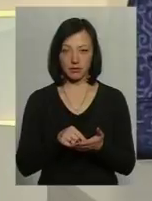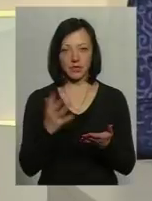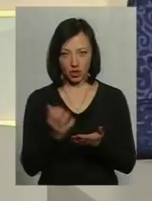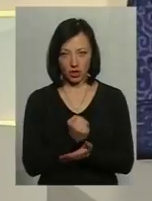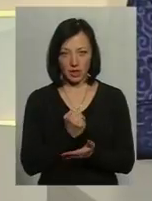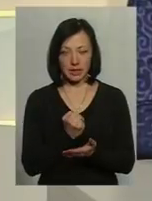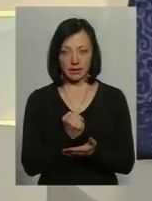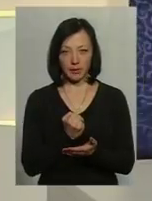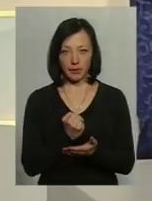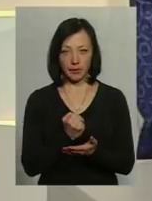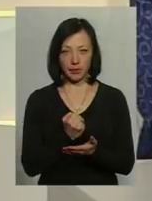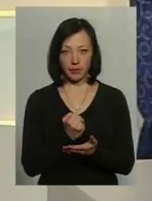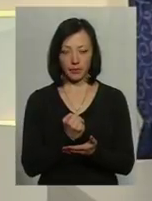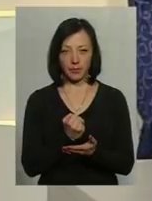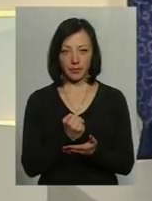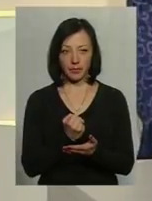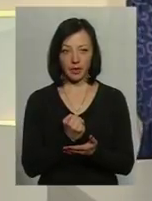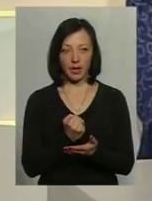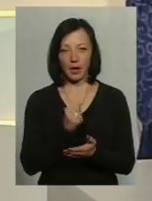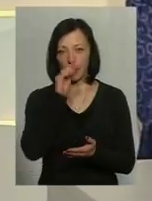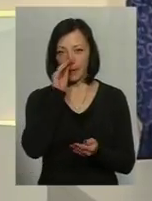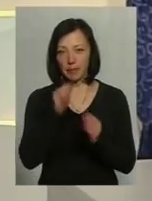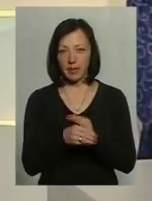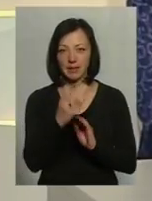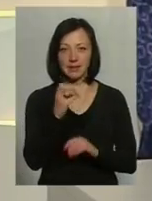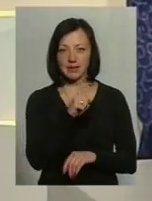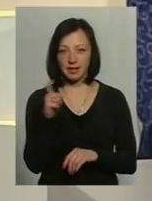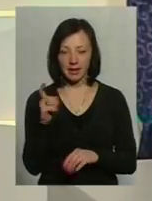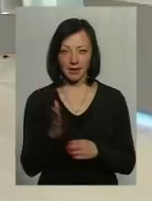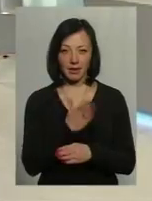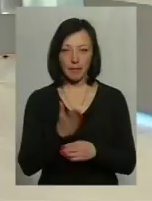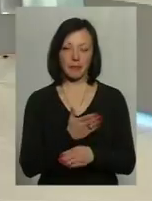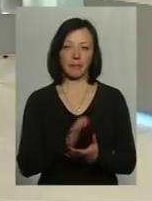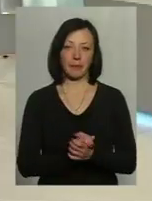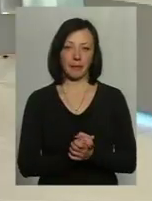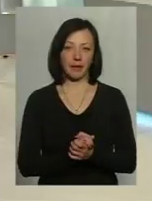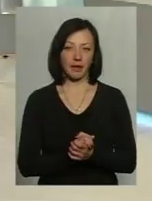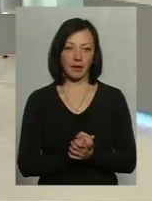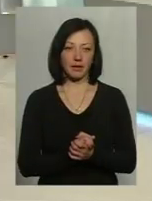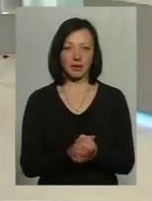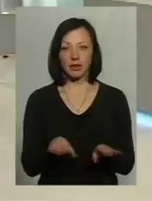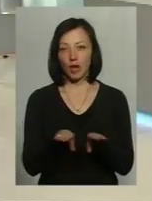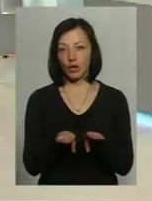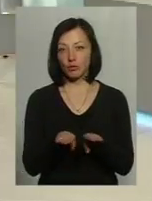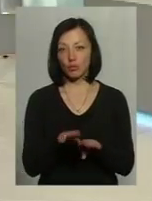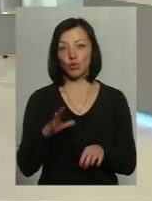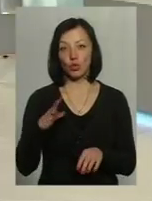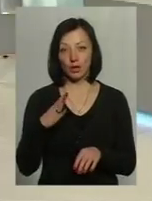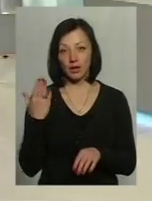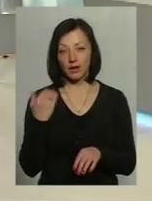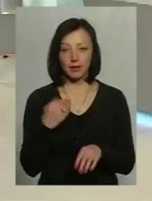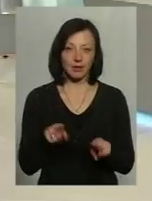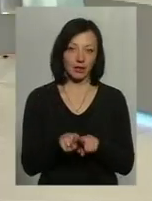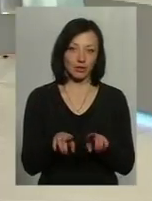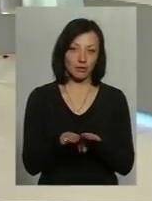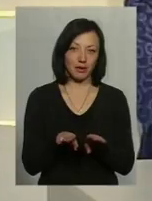Знайшлися ті підпільні цехи, які начебто і були, а начебто і не